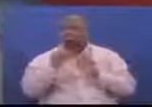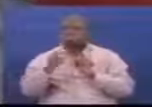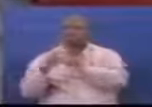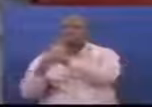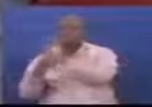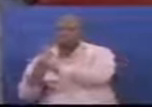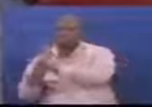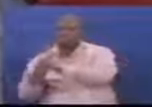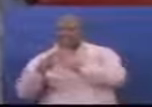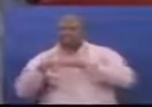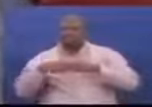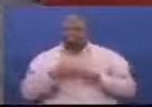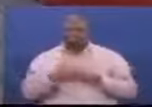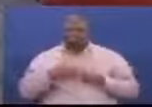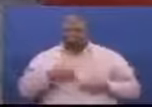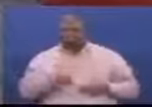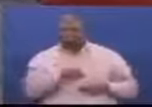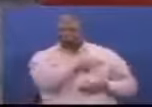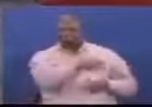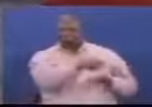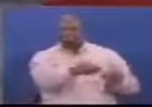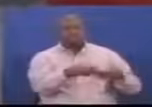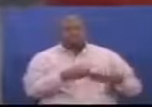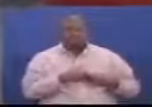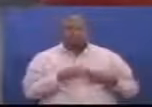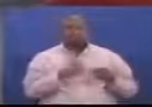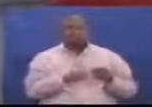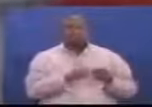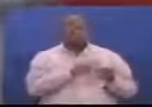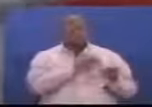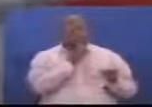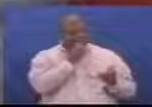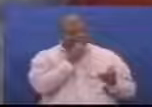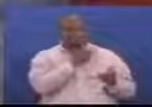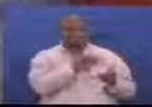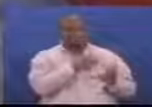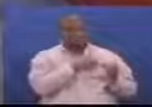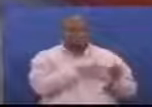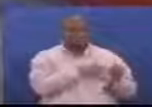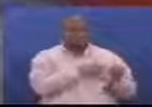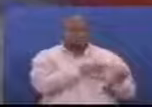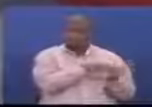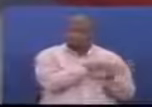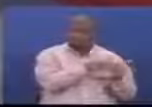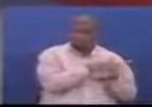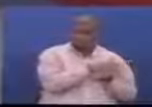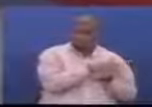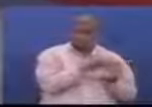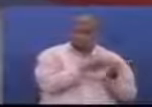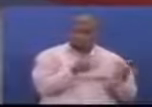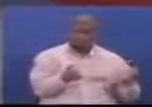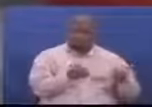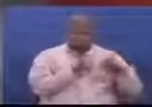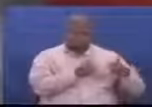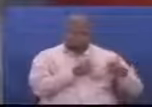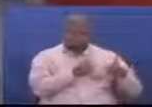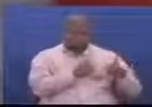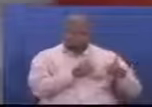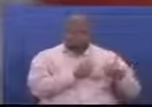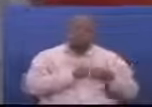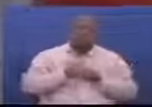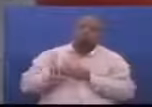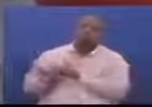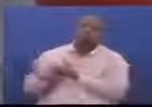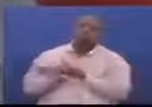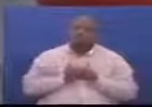Lakini waziri anatupa a consoling statement Kwamba matarajio ni kurejea